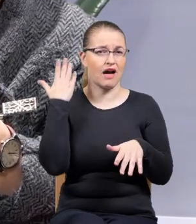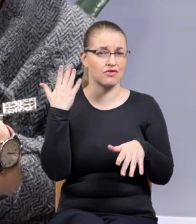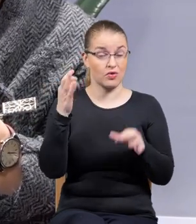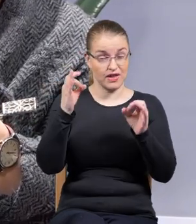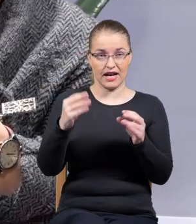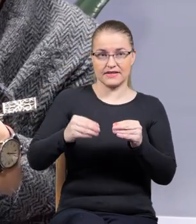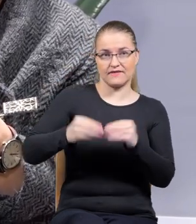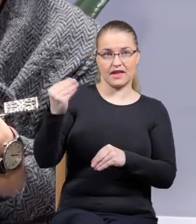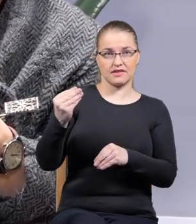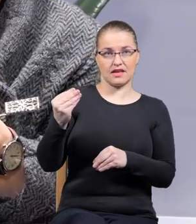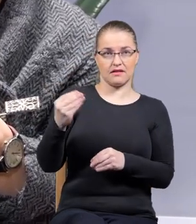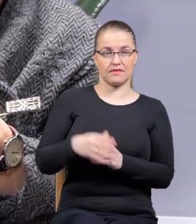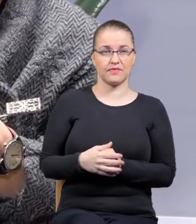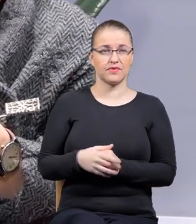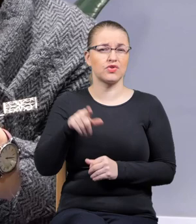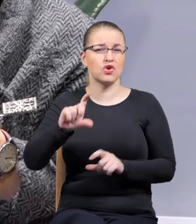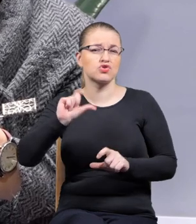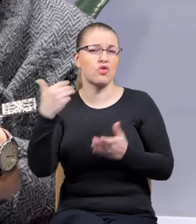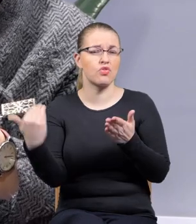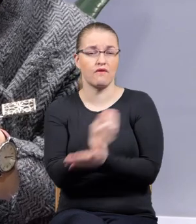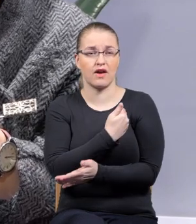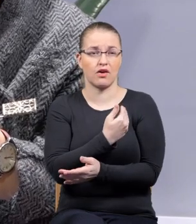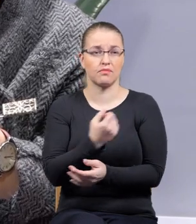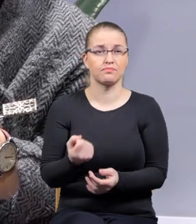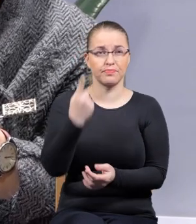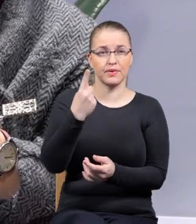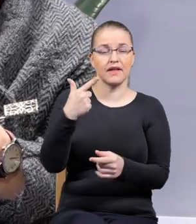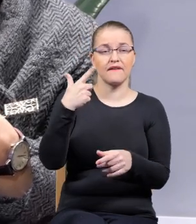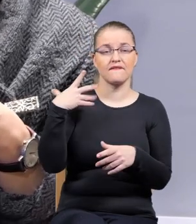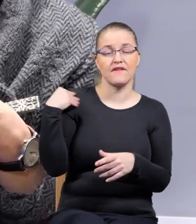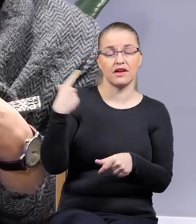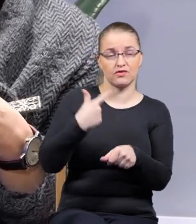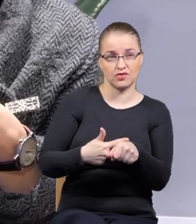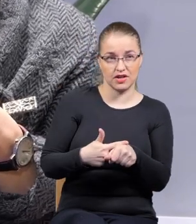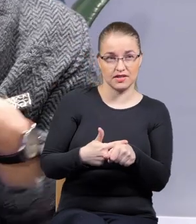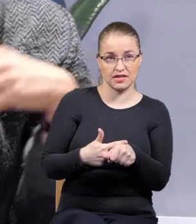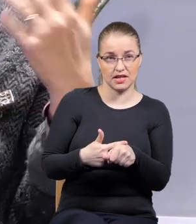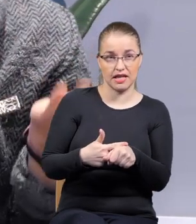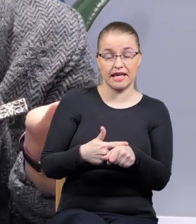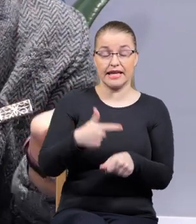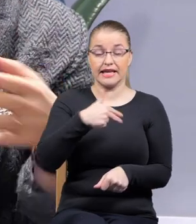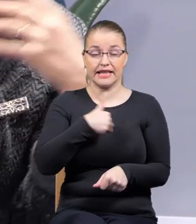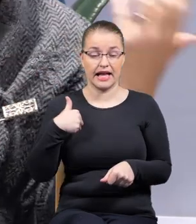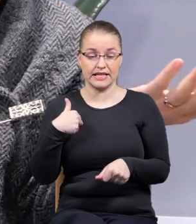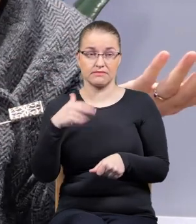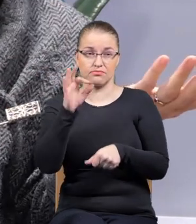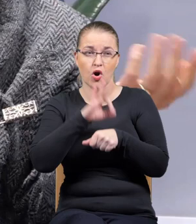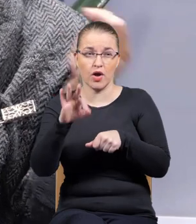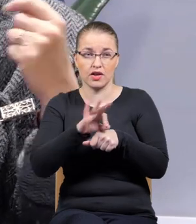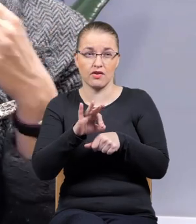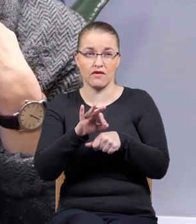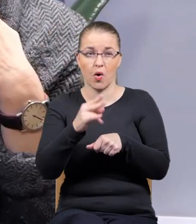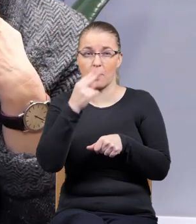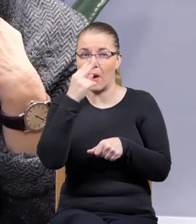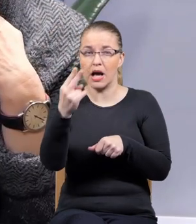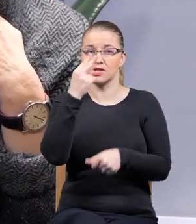kiedy żyjemy, że to jest coś nowego, co się pojawiło właśnie w XX wieku i nas zaprojektowało ku przeszłości